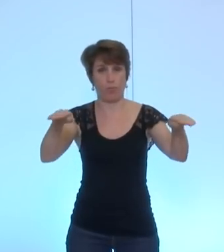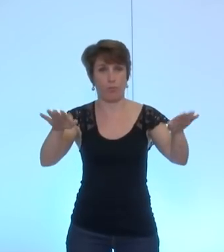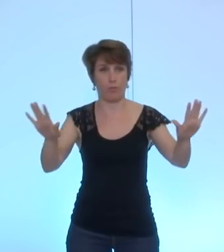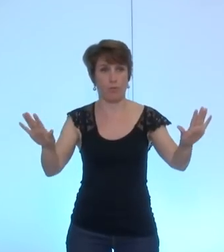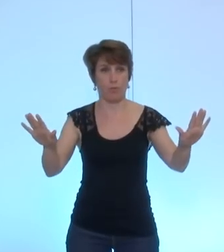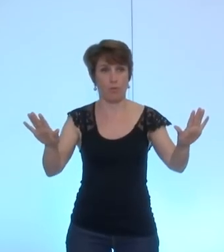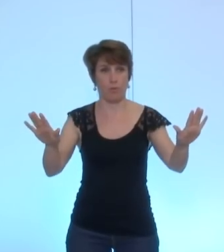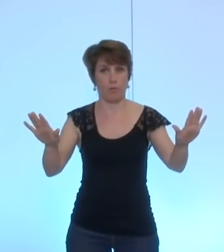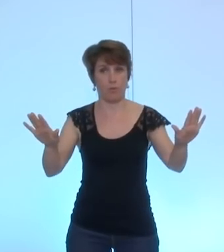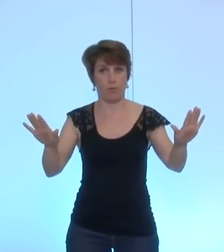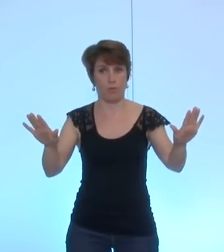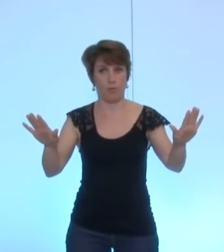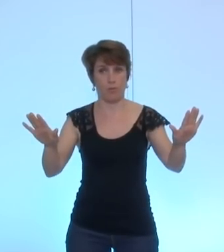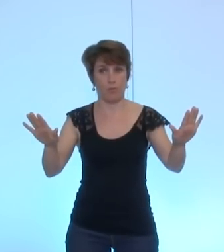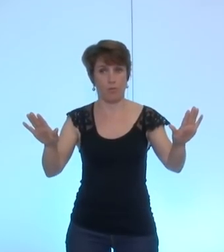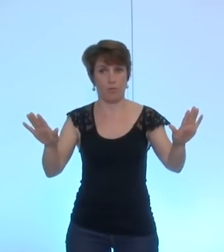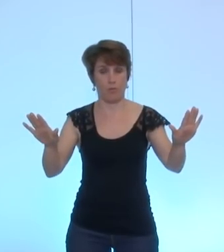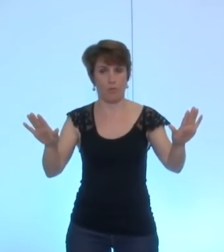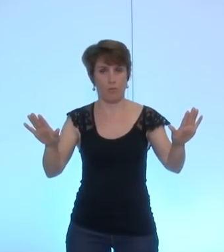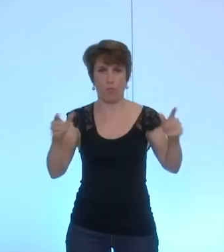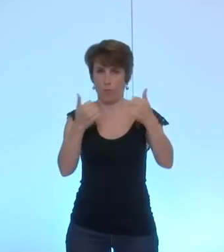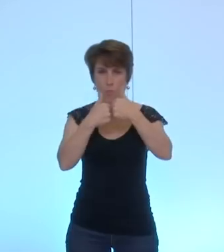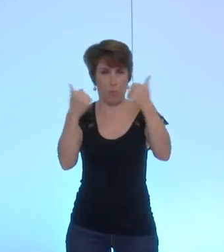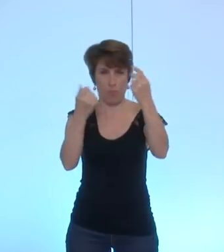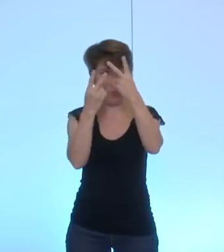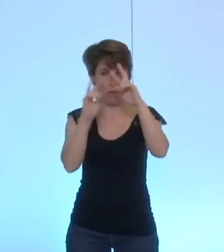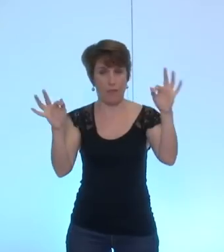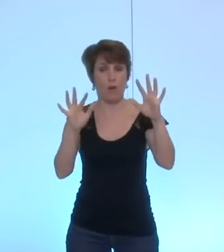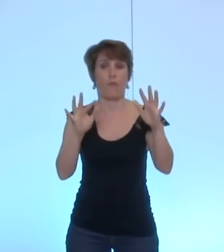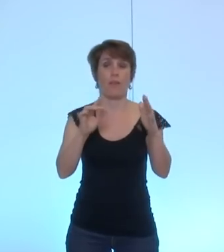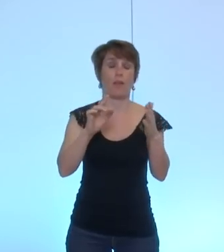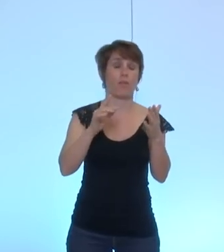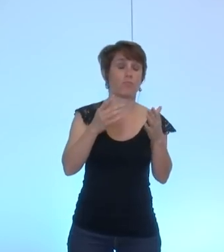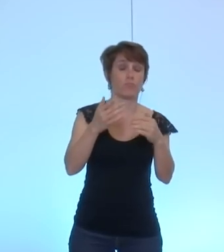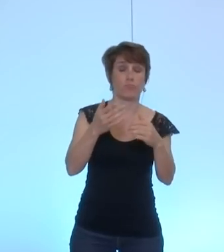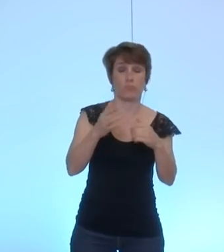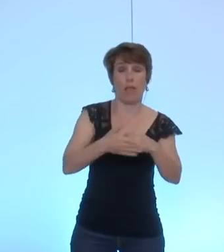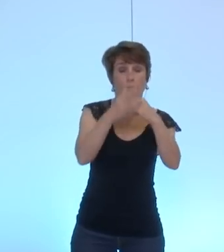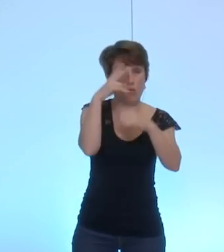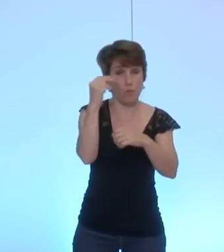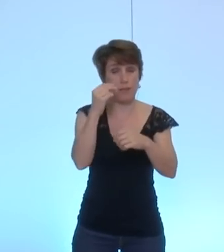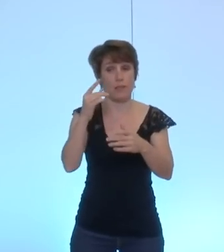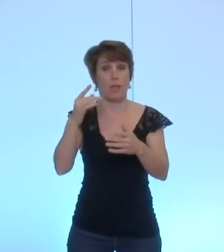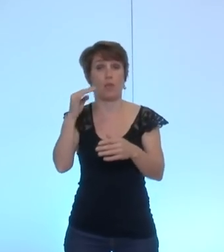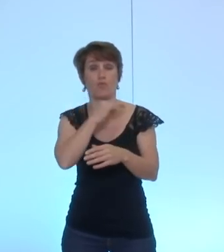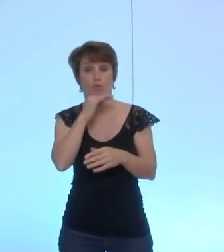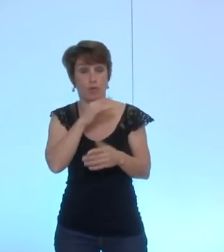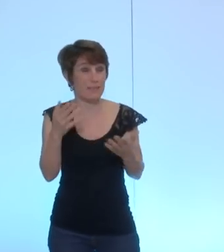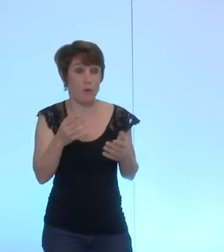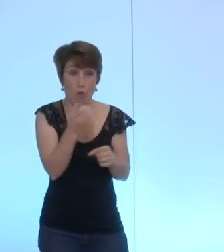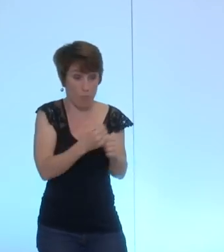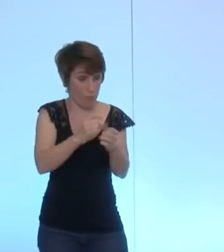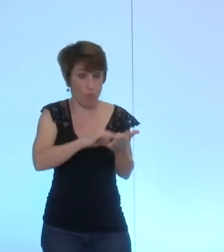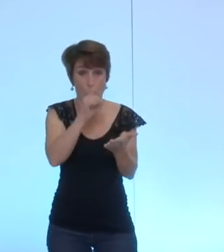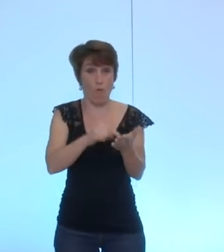la délibération sur l'aide humanitaire d'urgence mais qui est un usage de ce fonds que nous pouvons voter aujourd'hui ou que nous pouvons